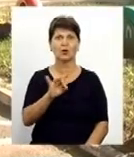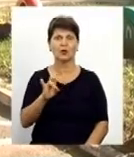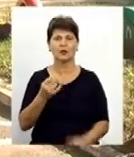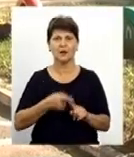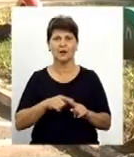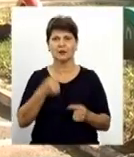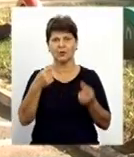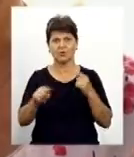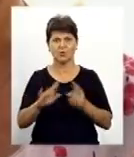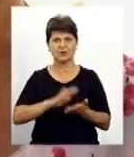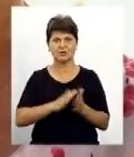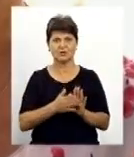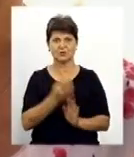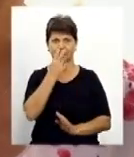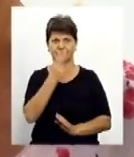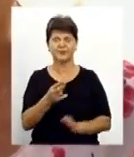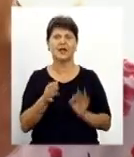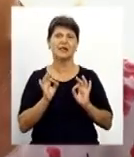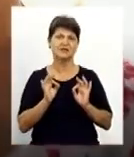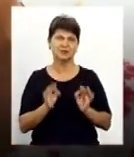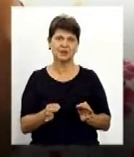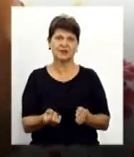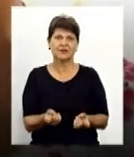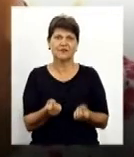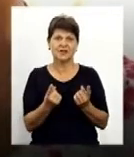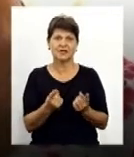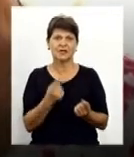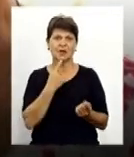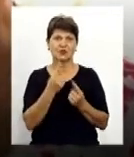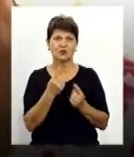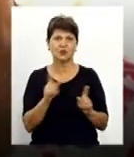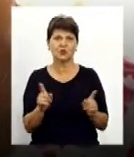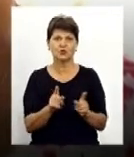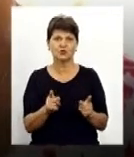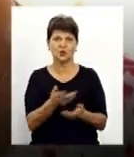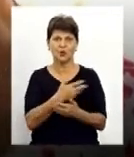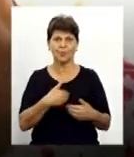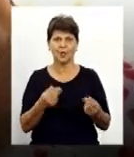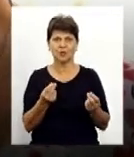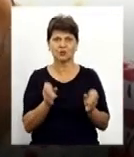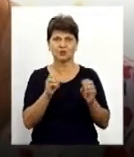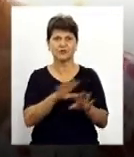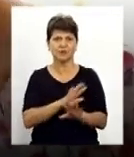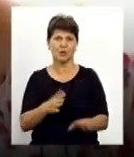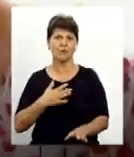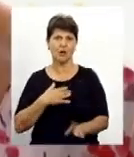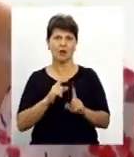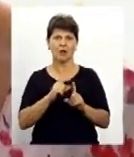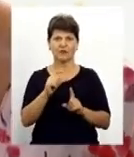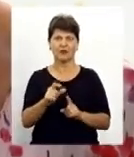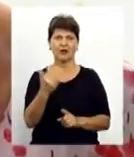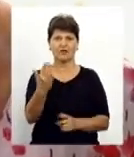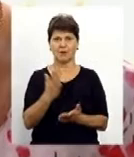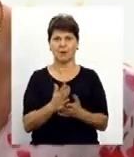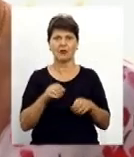цієї ситуації. Справді виникла розмова така, що ми там здавати не будемо. Моя відповідь була така, ви маєте повне